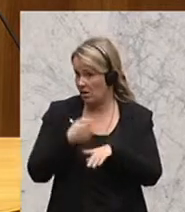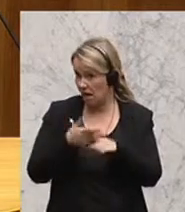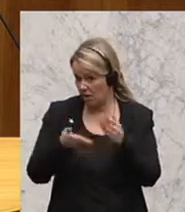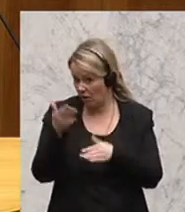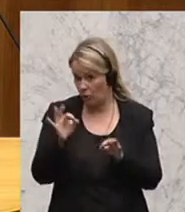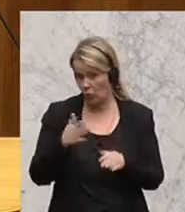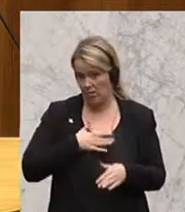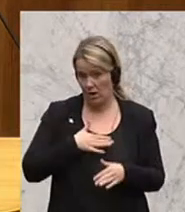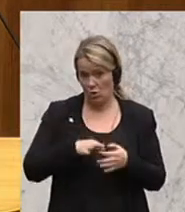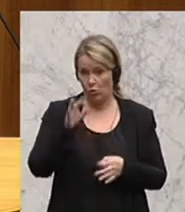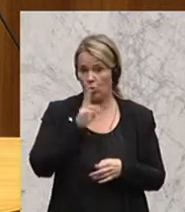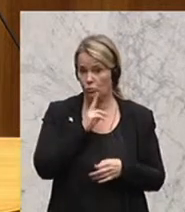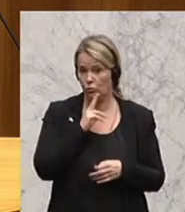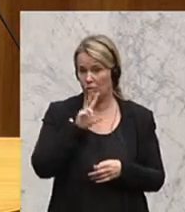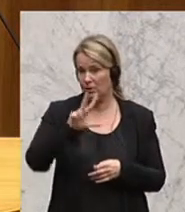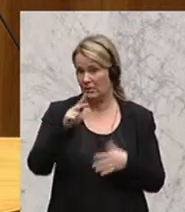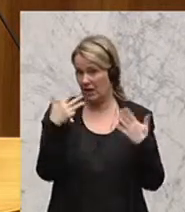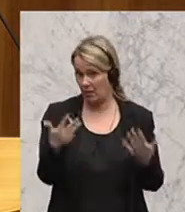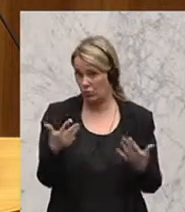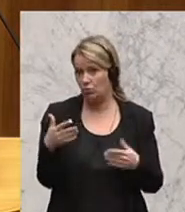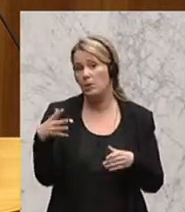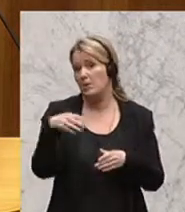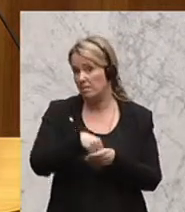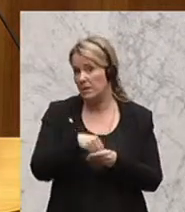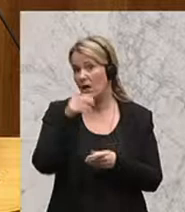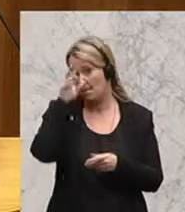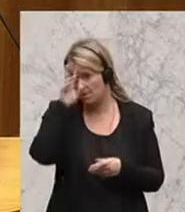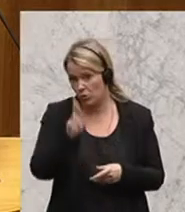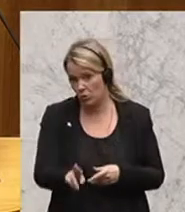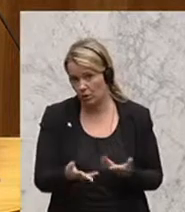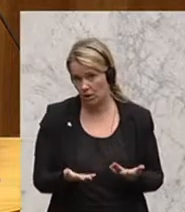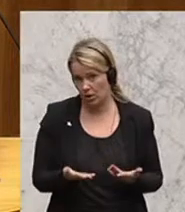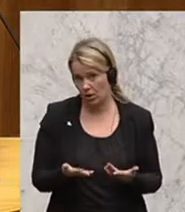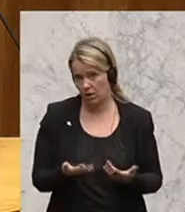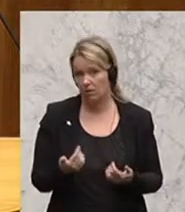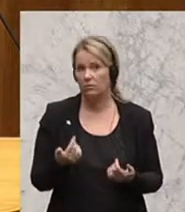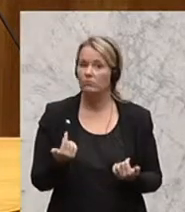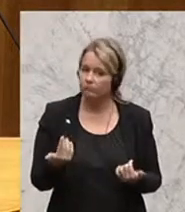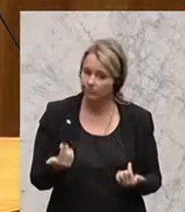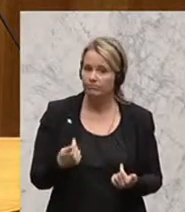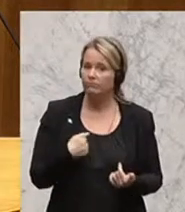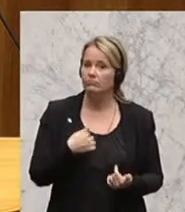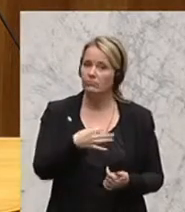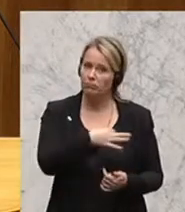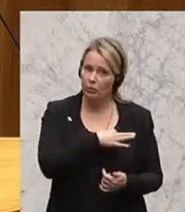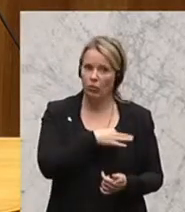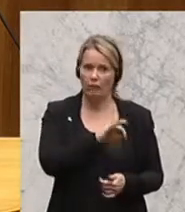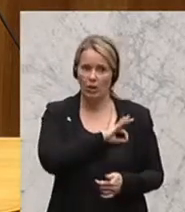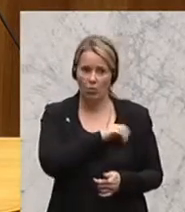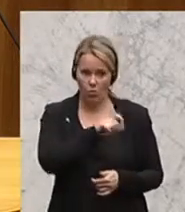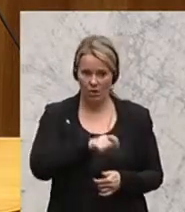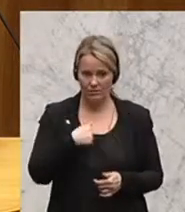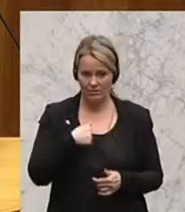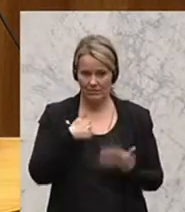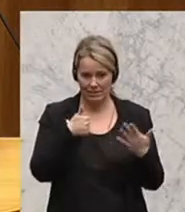meiner Großmutter von meiner Frau mit 93 in Würde. Und als einer der betroffenen Kolleginnen und Kollegen, der hier steht und mit sechs